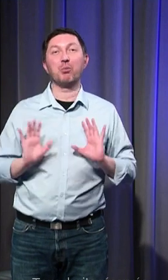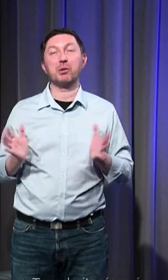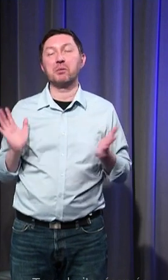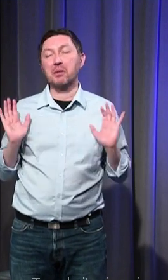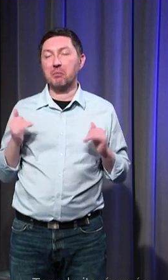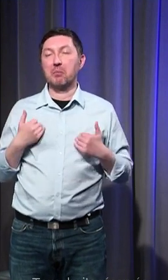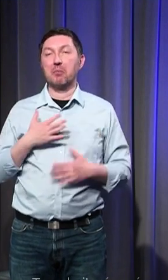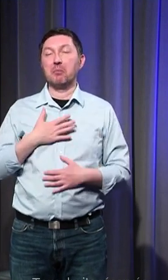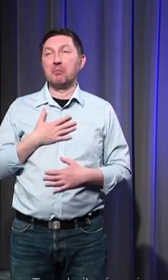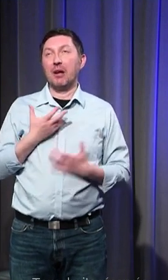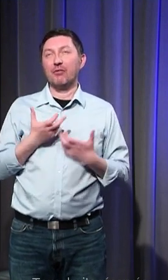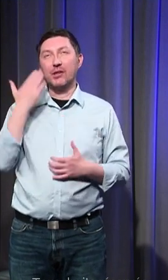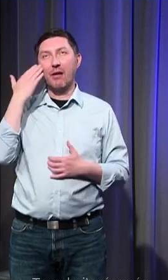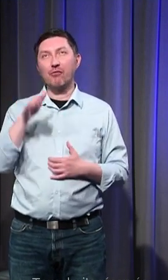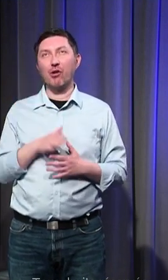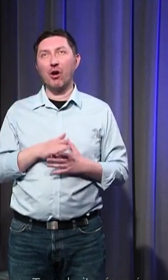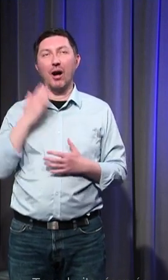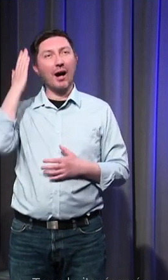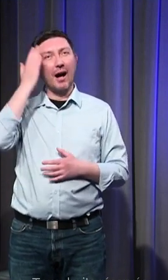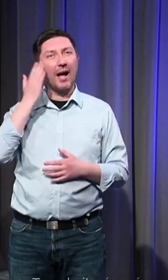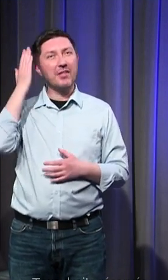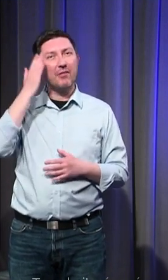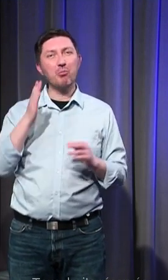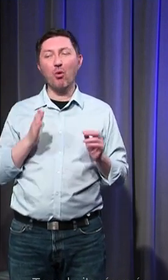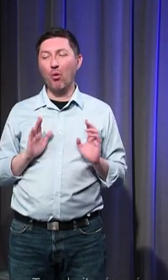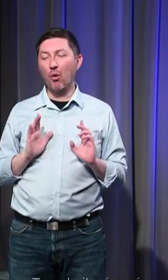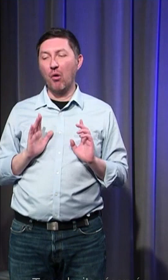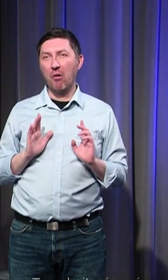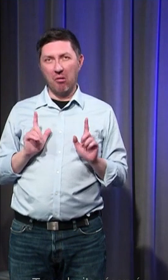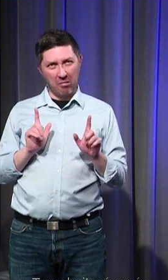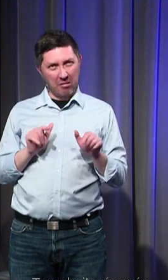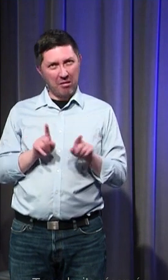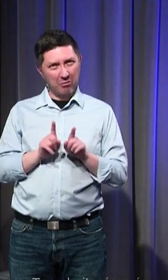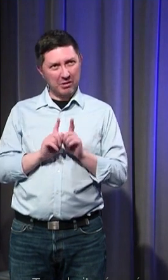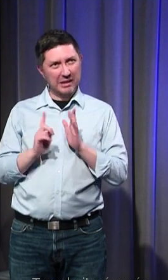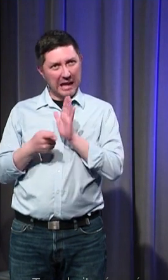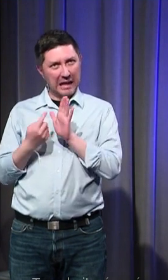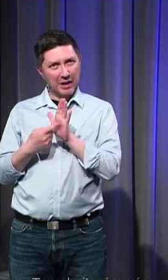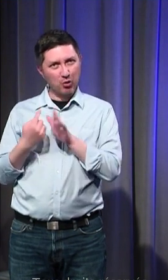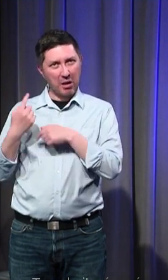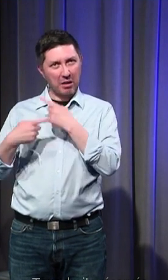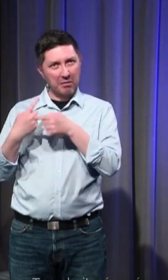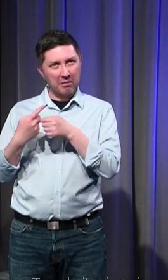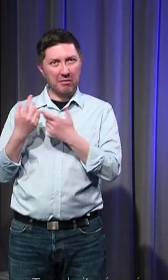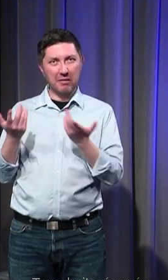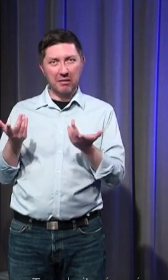si les animaux ont bénéficié de ce genre de ritualisation ou pas